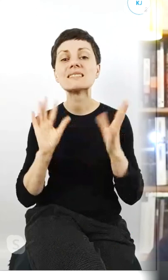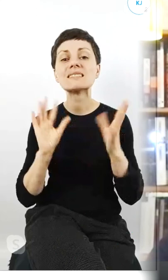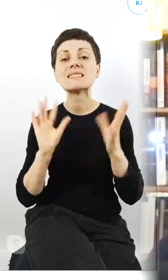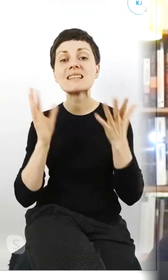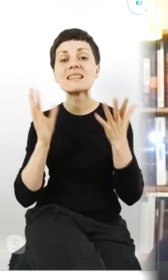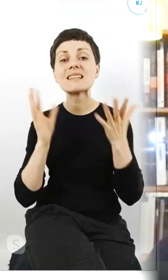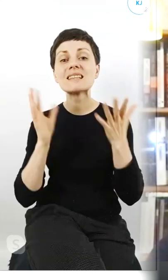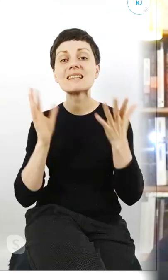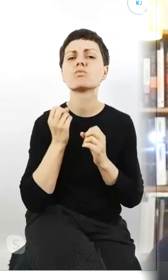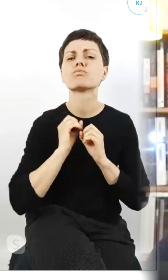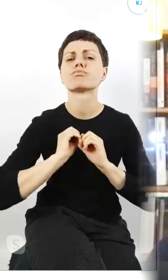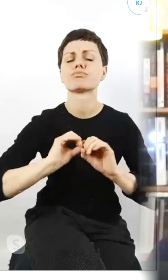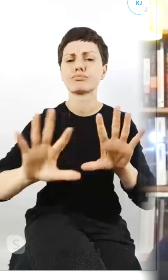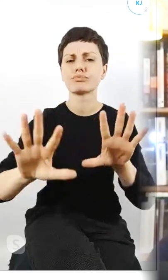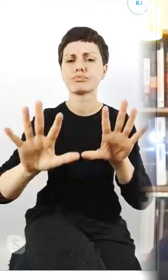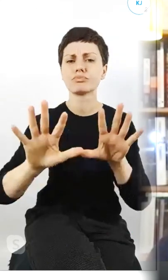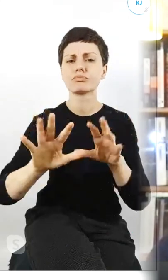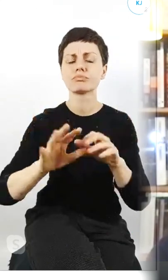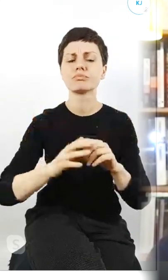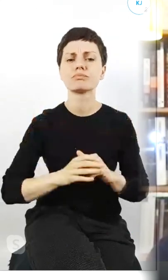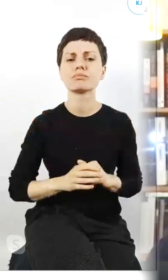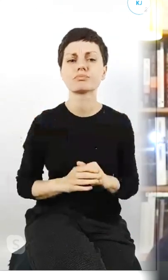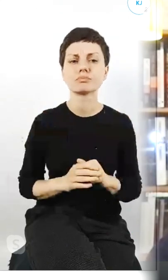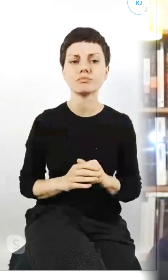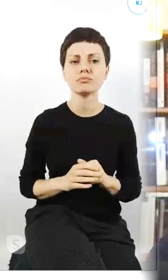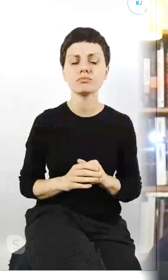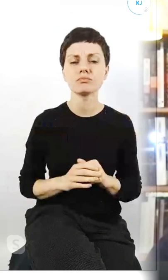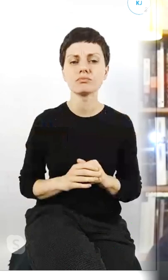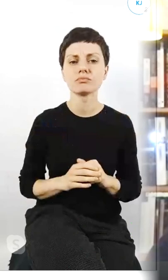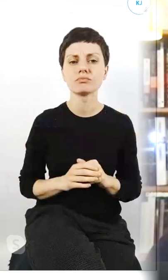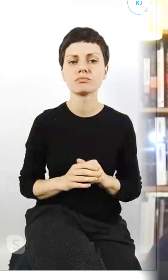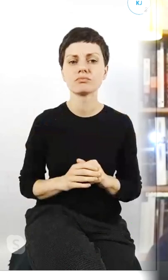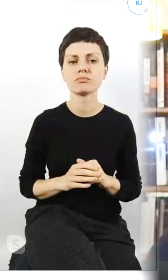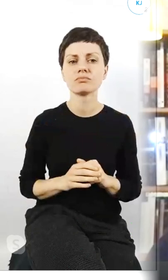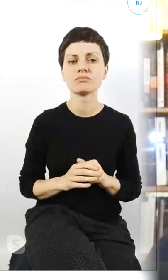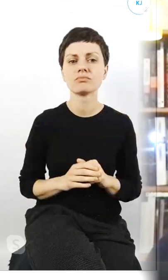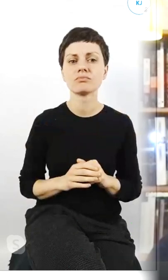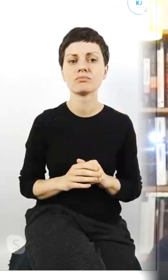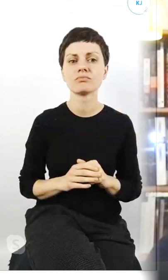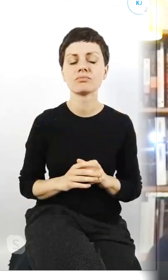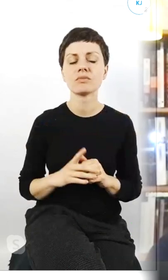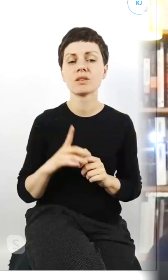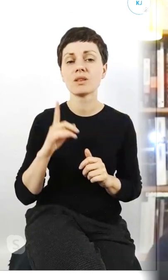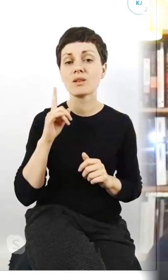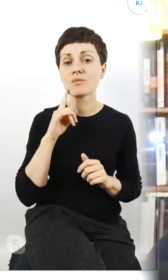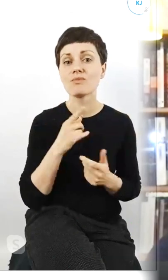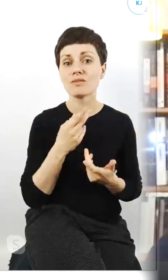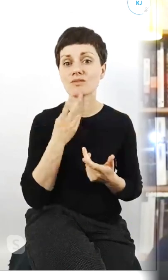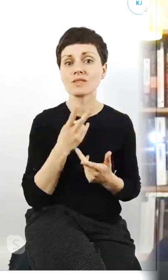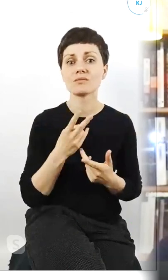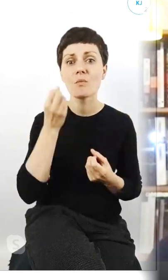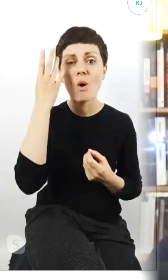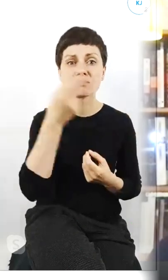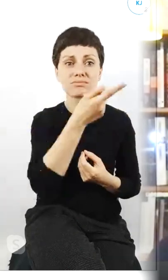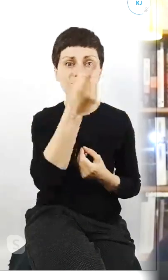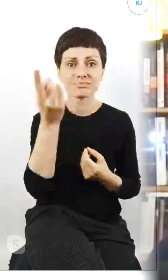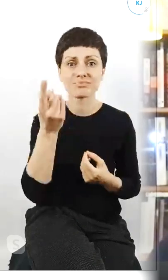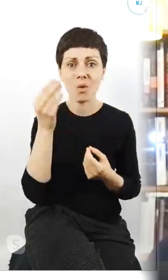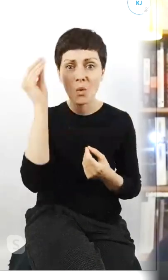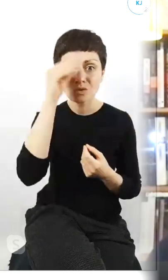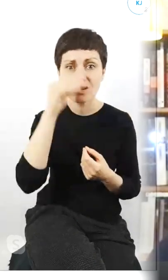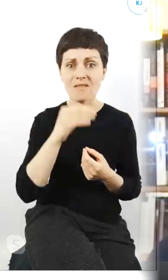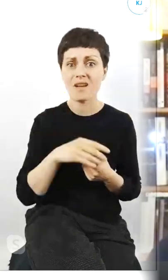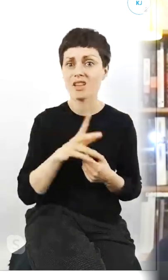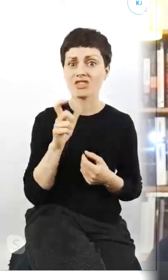powieszony prawda że że no bardziej racjonalnie jest jesteście wy uczniowie niż